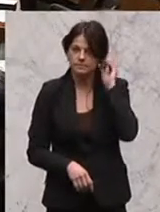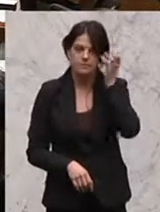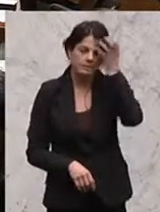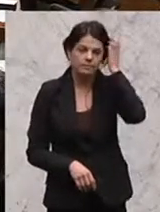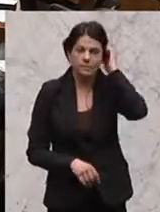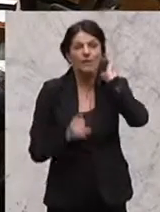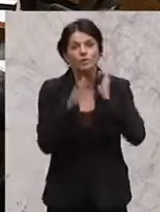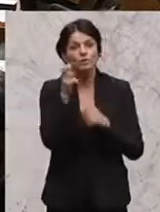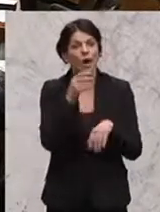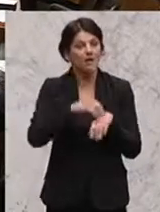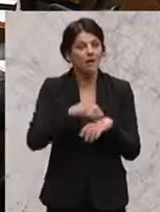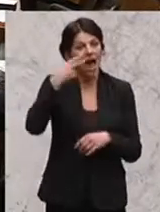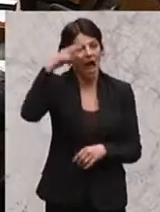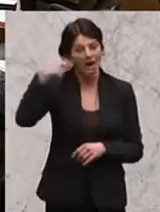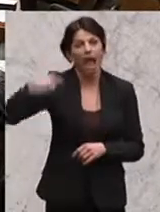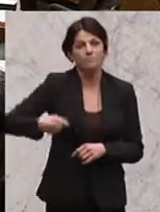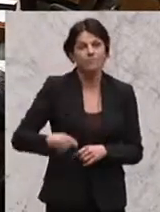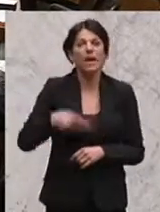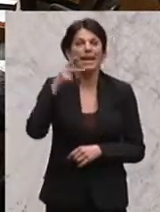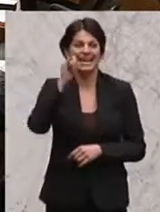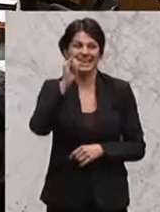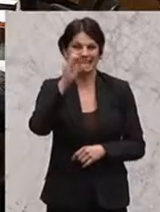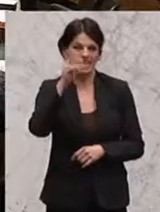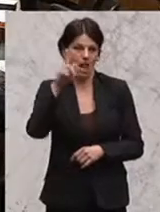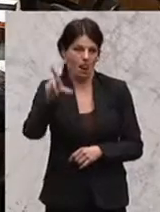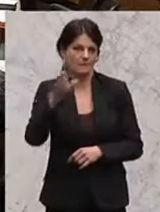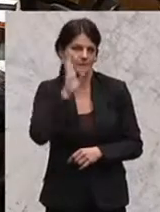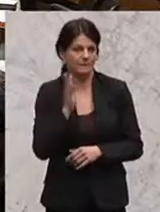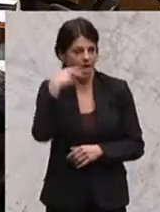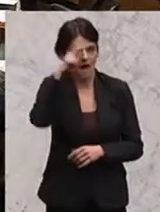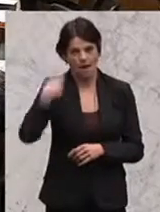Argumentiert, Ruperta Lichtenegger, die Wirtschaftssprecherin der Grünen.